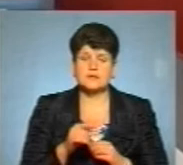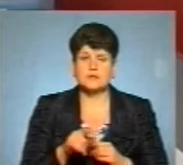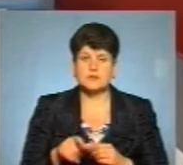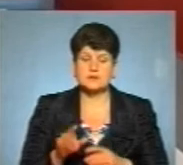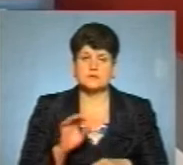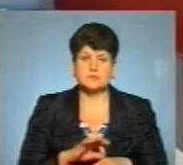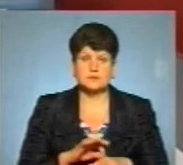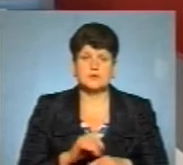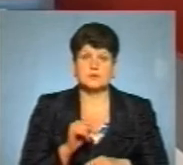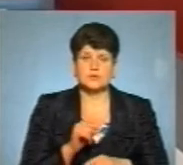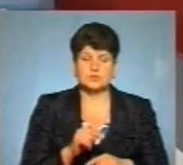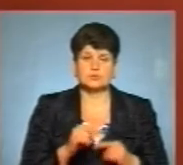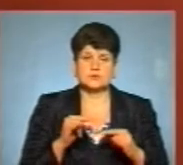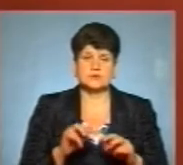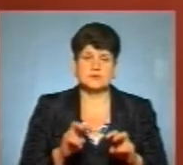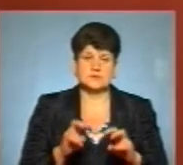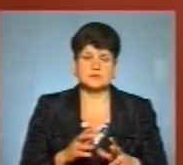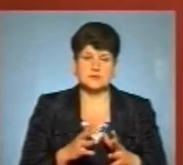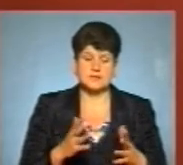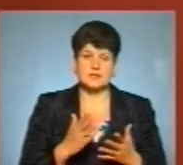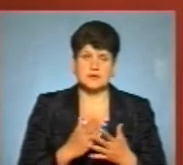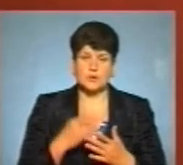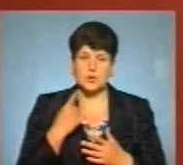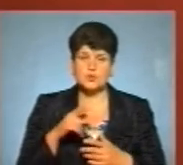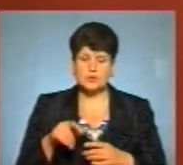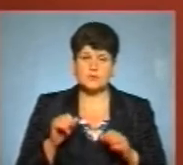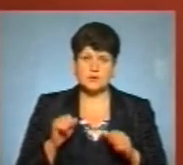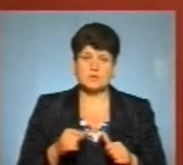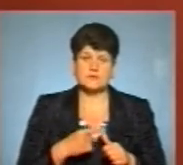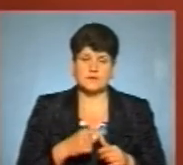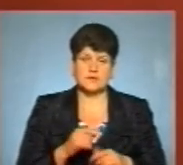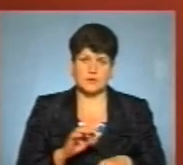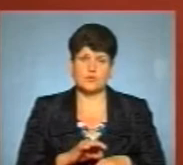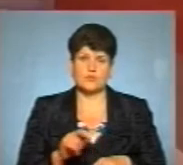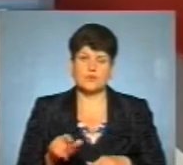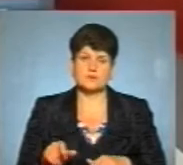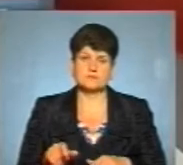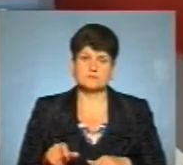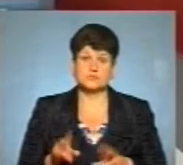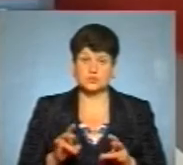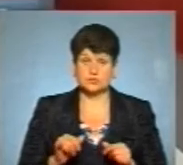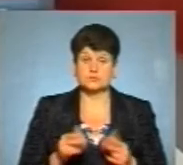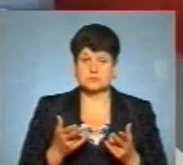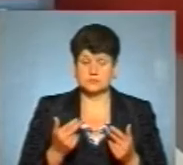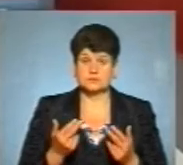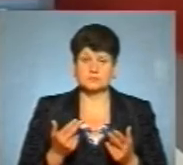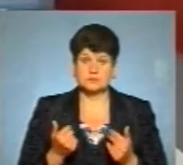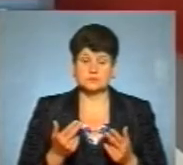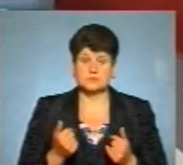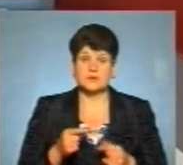заразилися на тому засілі, чи є особи, які, зокрема, можна назвати хворими? А, ну, звичайно, там